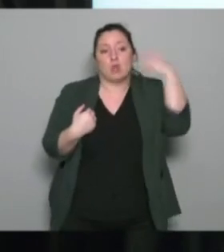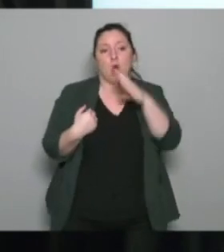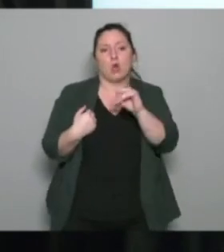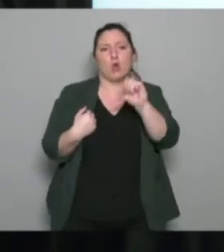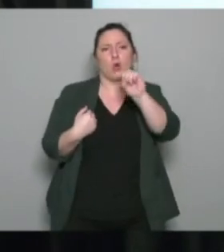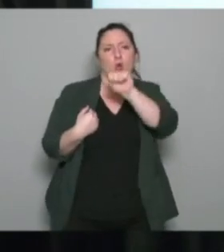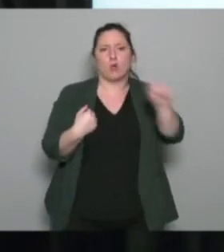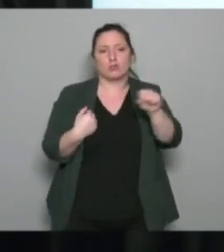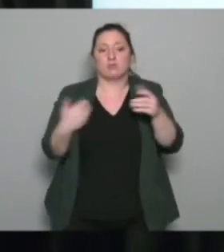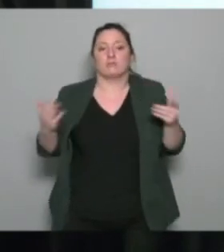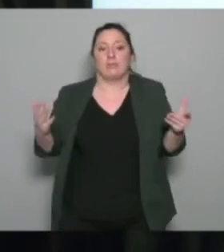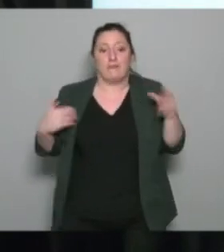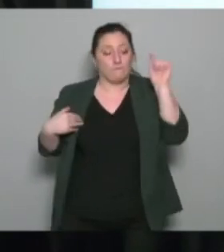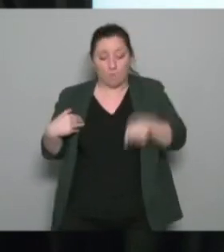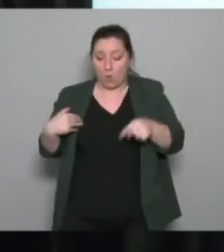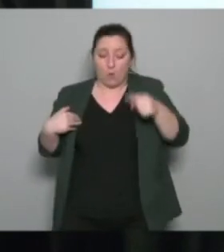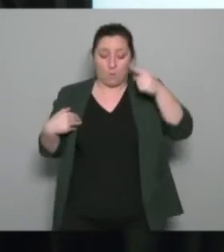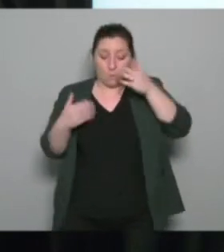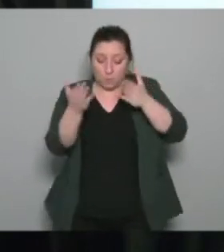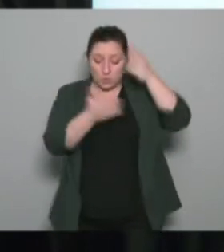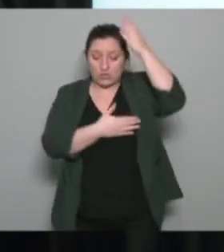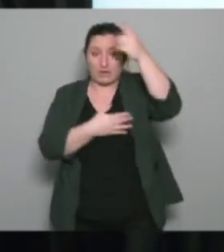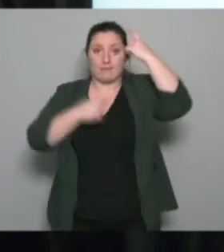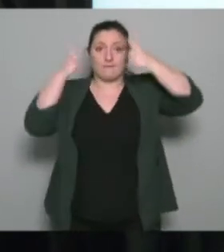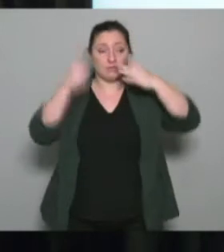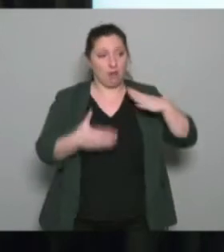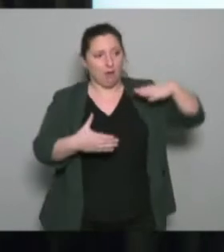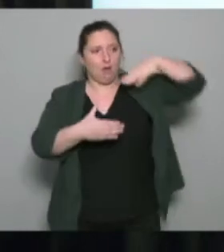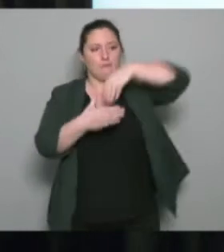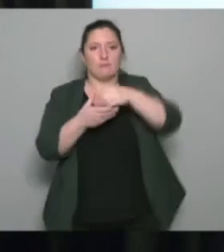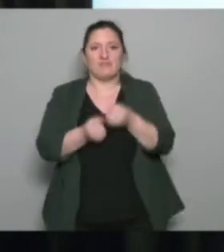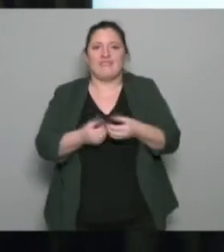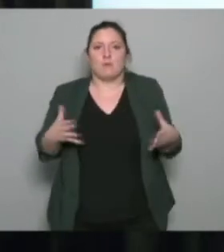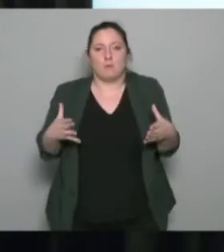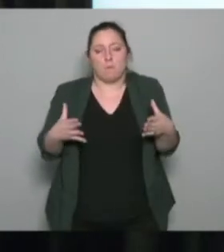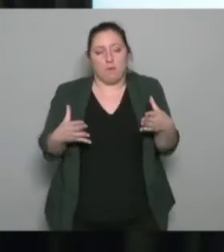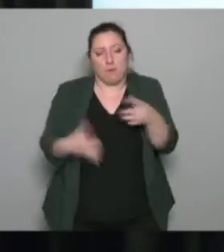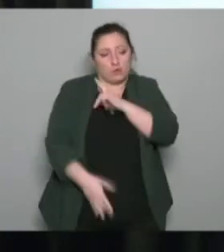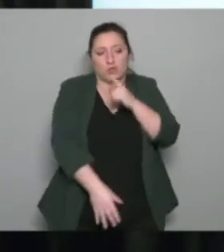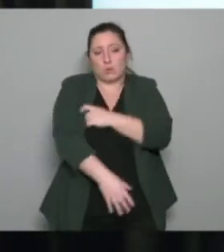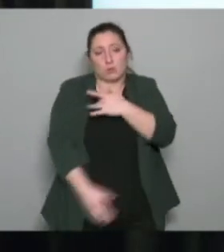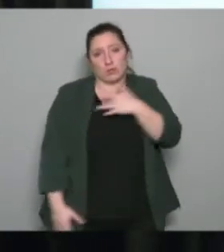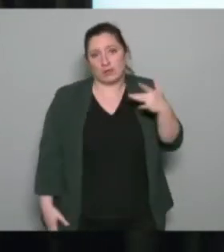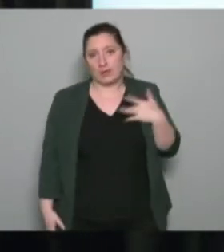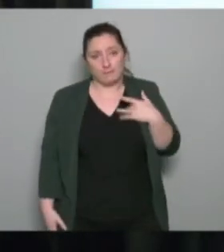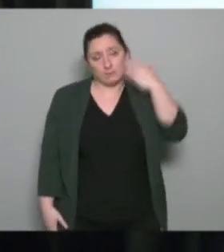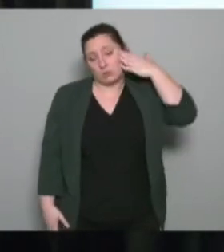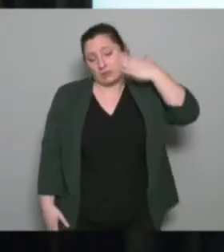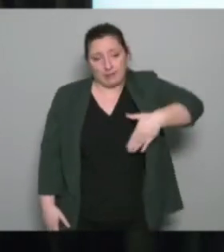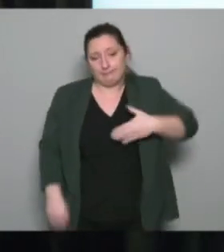intégrer dans nos projets le développement de la pratique du sport santé au sein de nos disciplines et on le voit en même temps